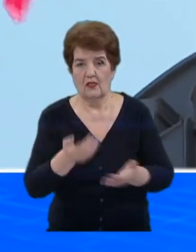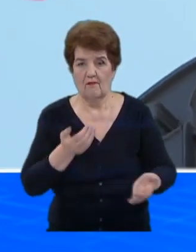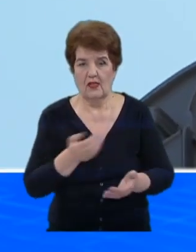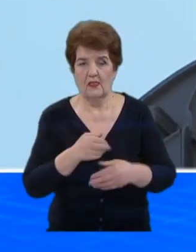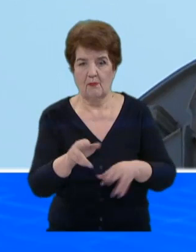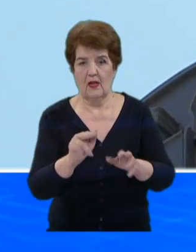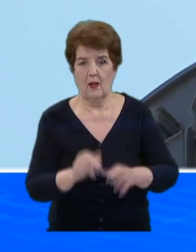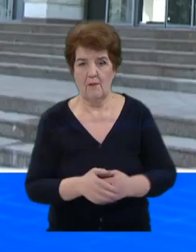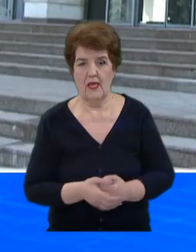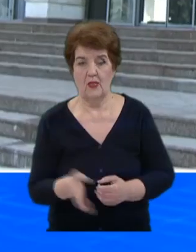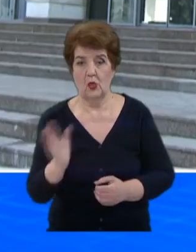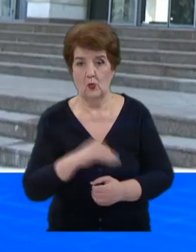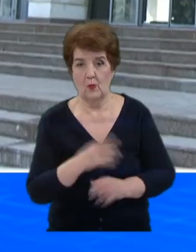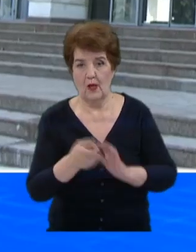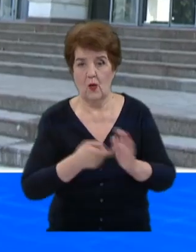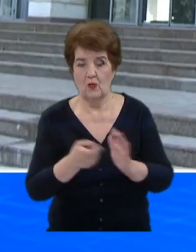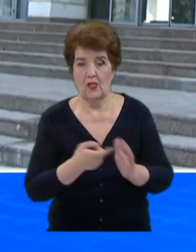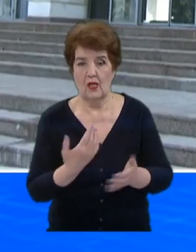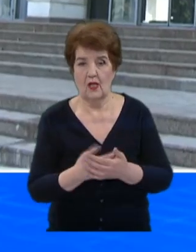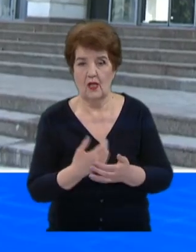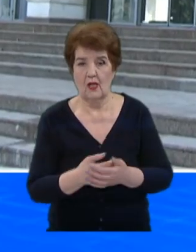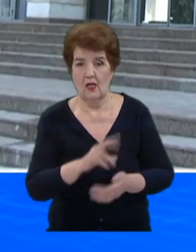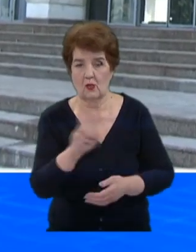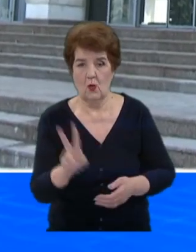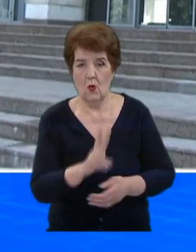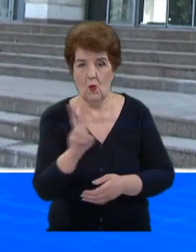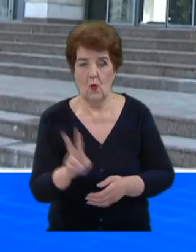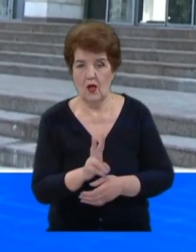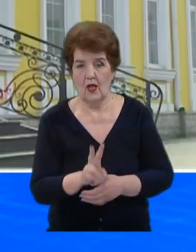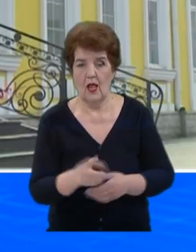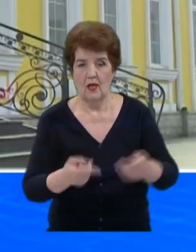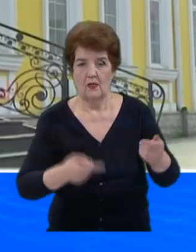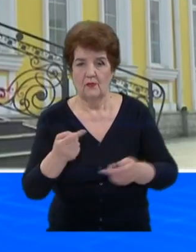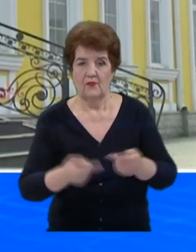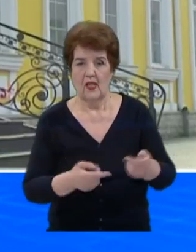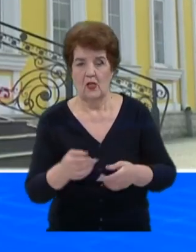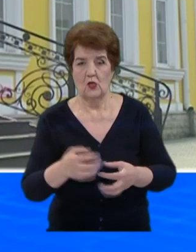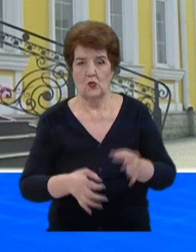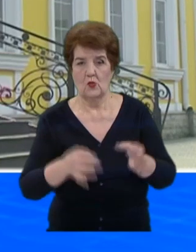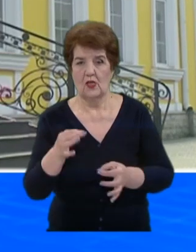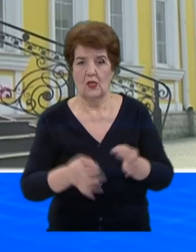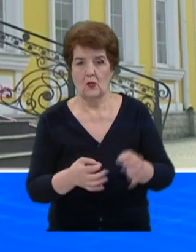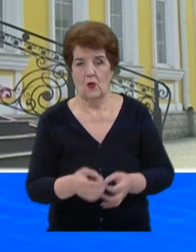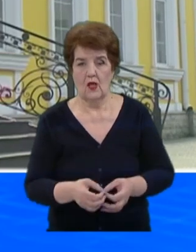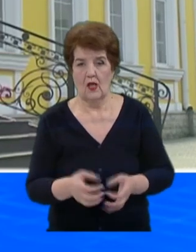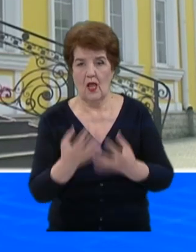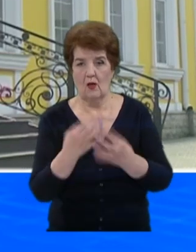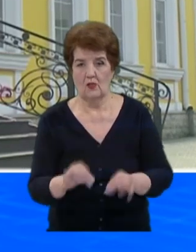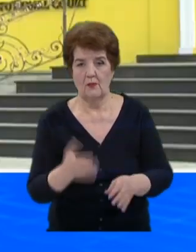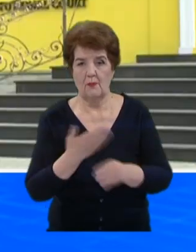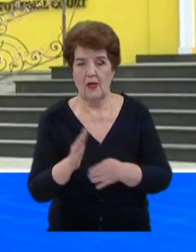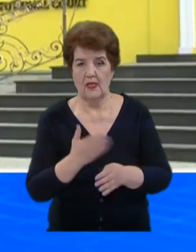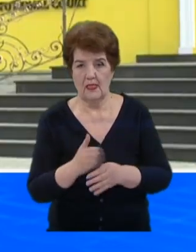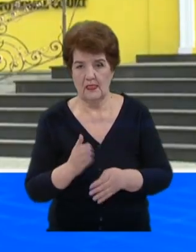Parlamentului. După audierea, urmat aproximativ două ore de deliberări, după care, judecătorii în alții curți au admis parțial